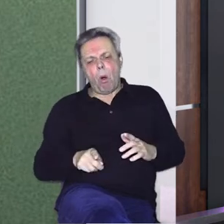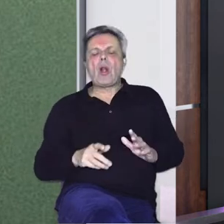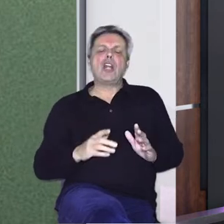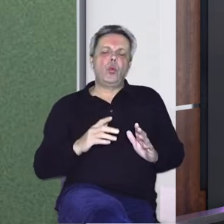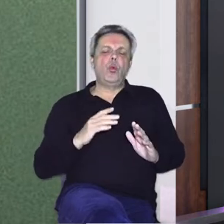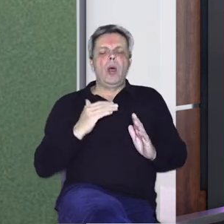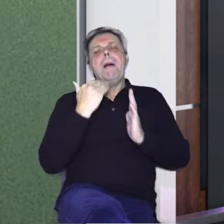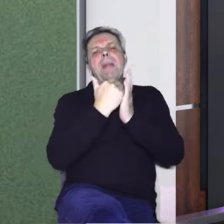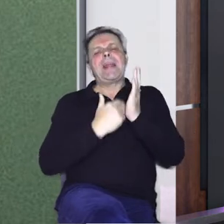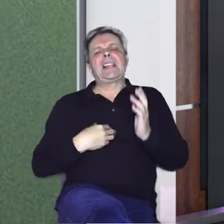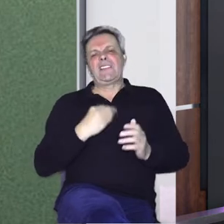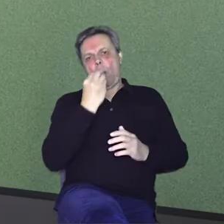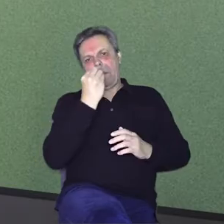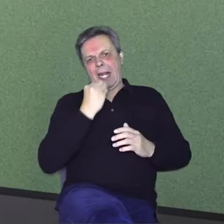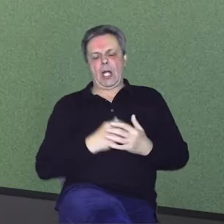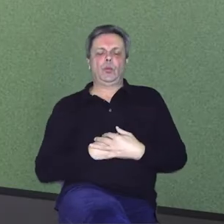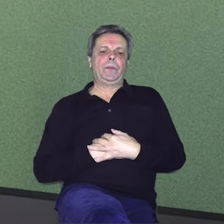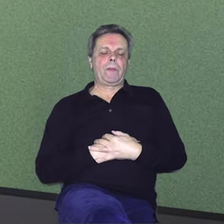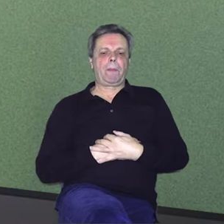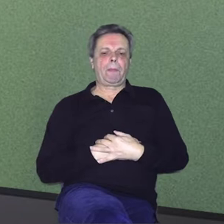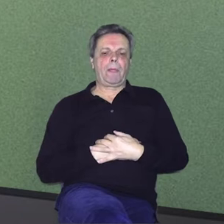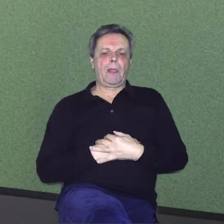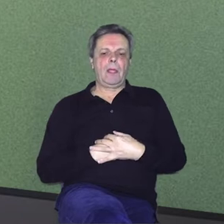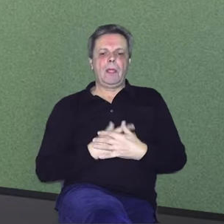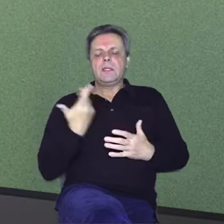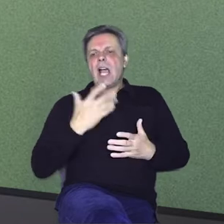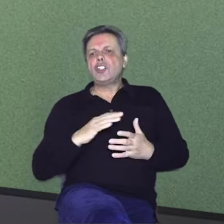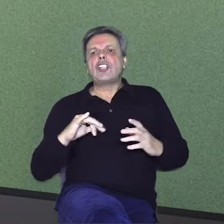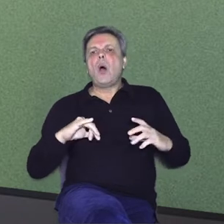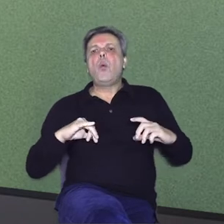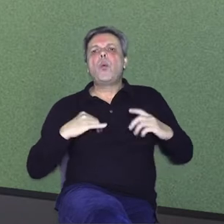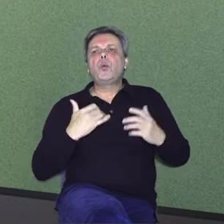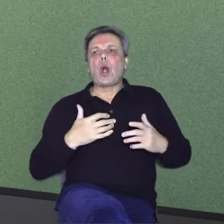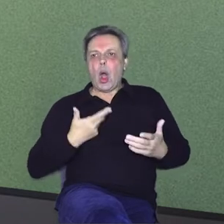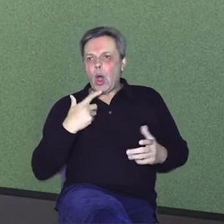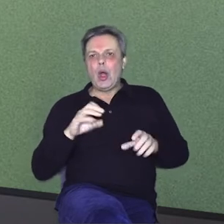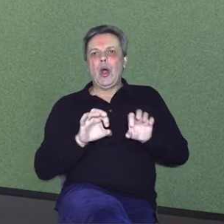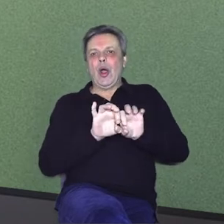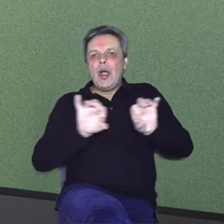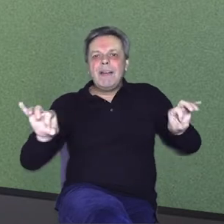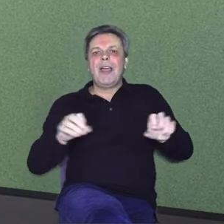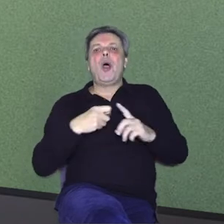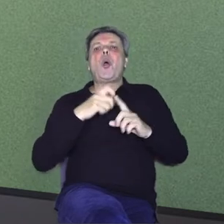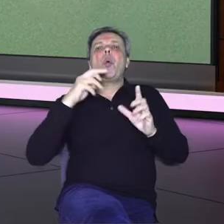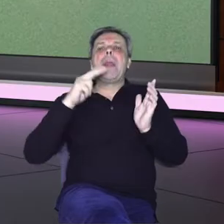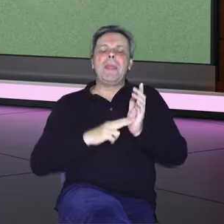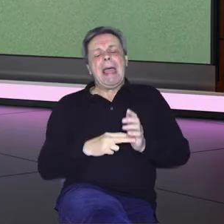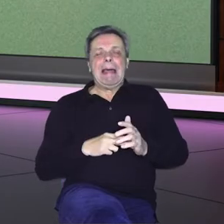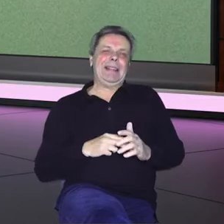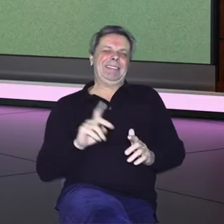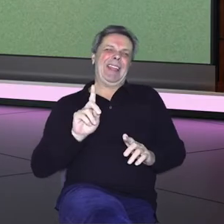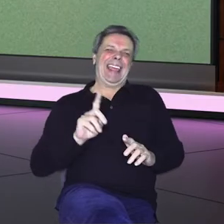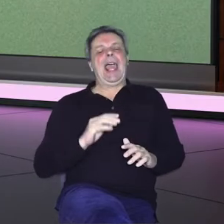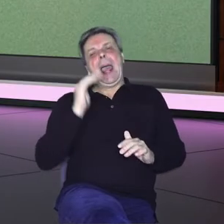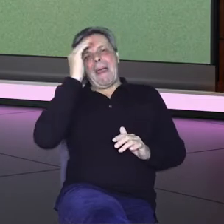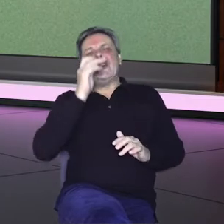prehrane i stvarno progres koji mora biti u teretamiji. I što je onda? Znači, kreće se jutro s kulenom ili u tom planu? To bude na večer. Malo me